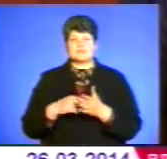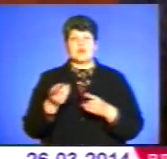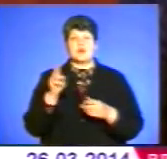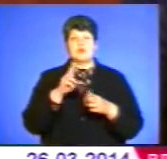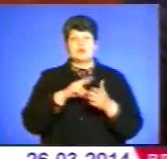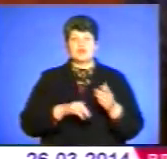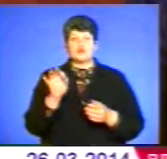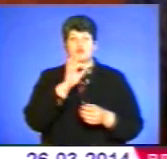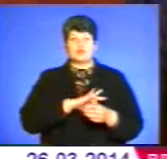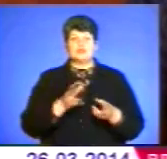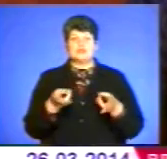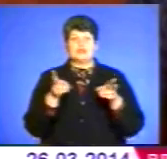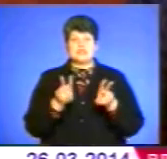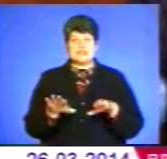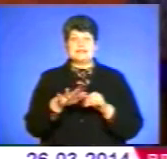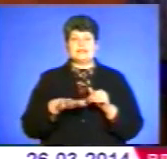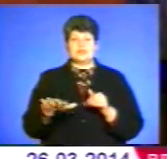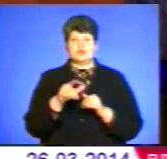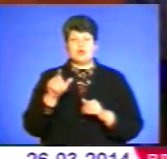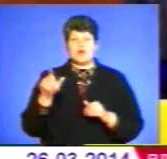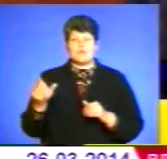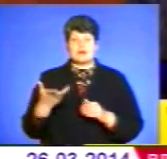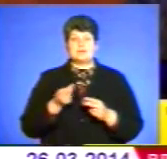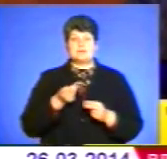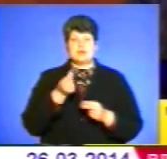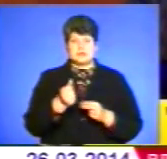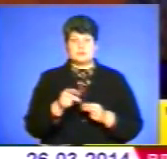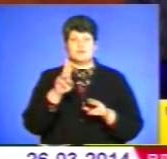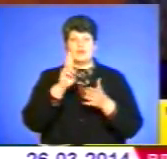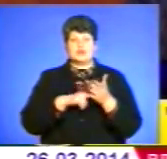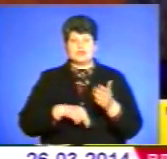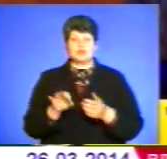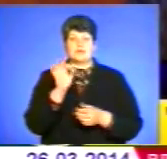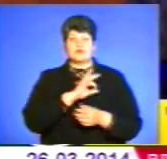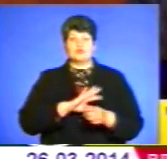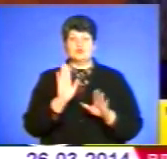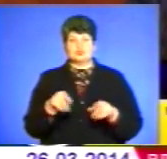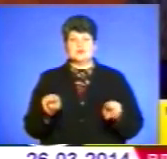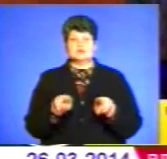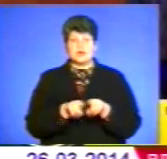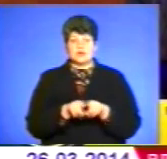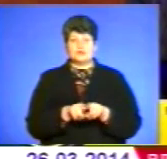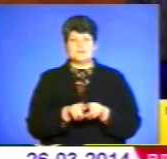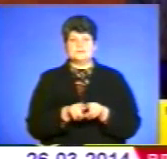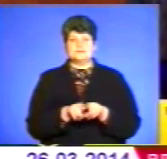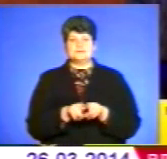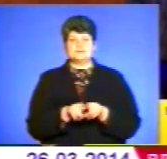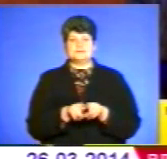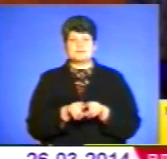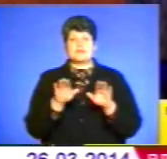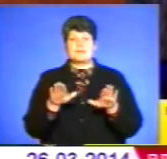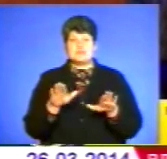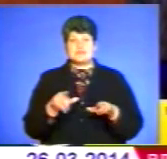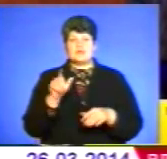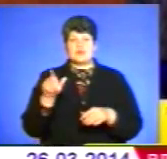залишатися повністю на території тих громад, де сплачується. Податок на прибуток буде постувати також до бюджетів громад. Місцеві